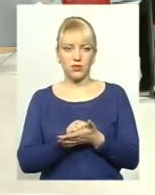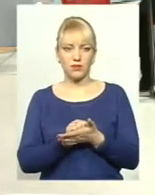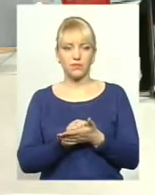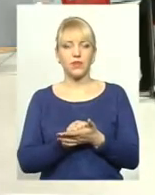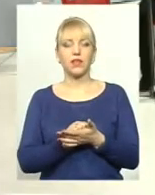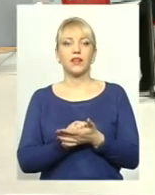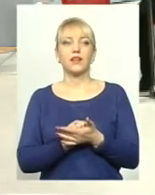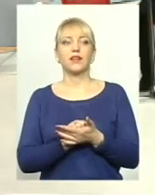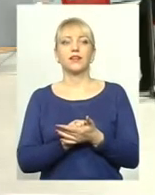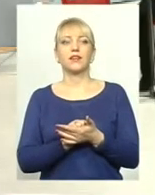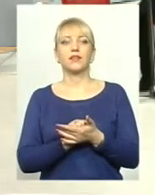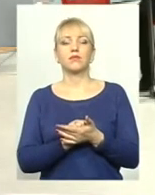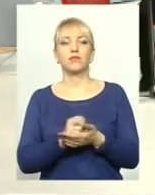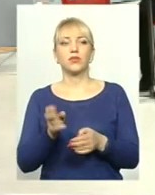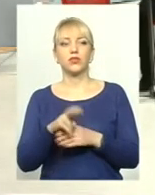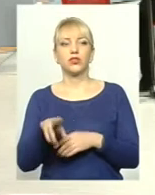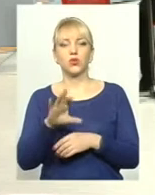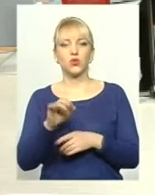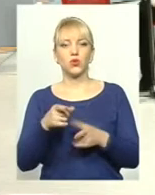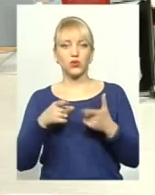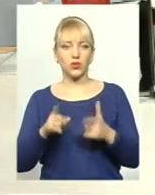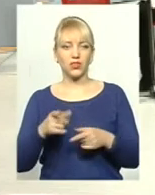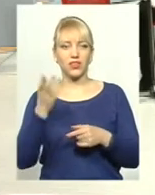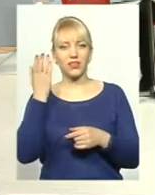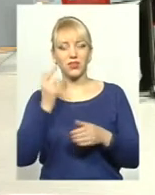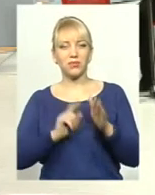дійшли до згоди, коли почали